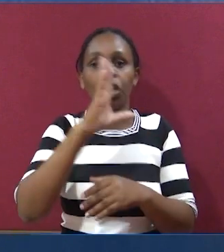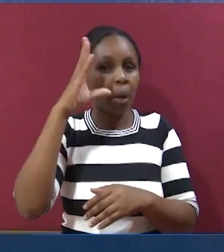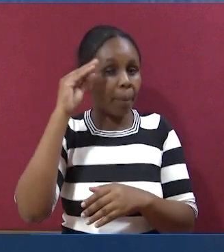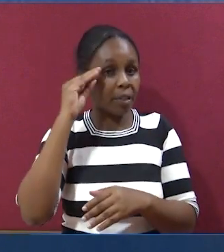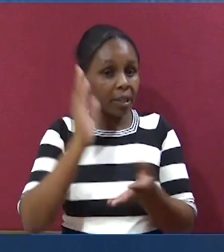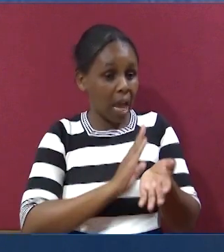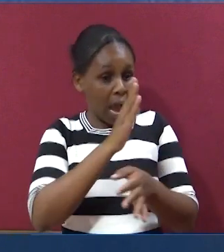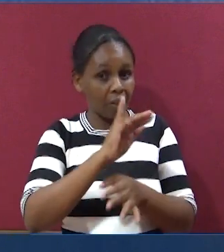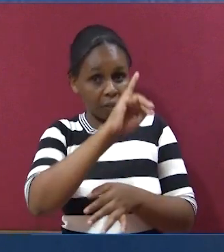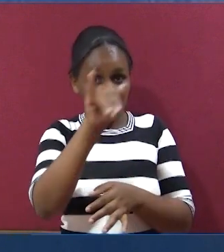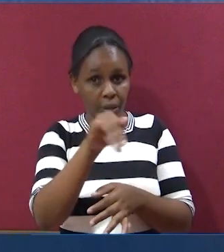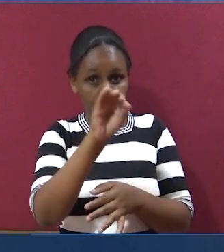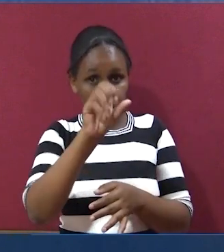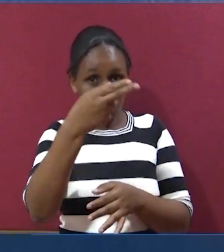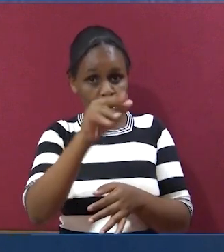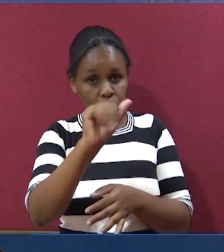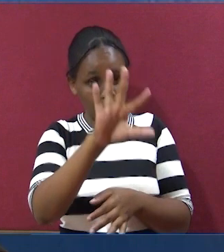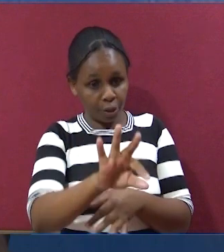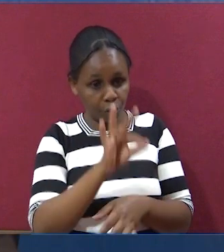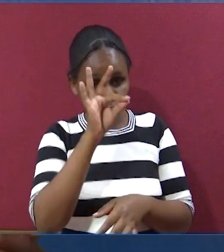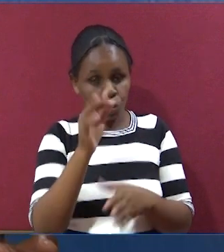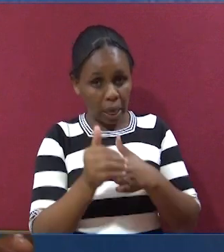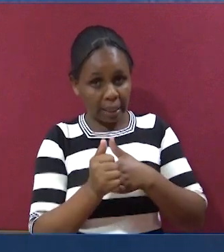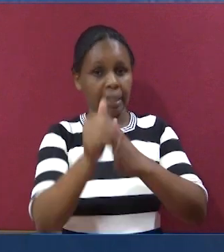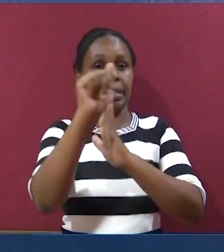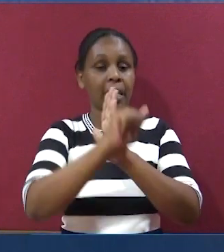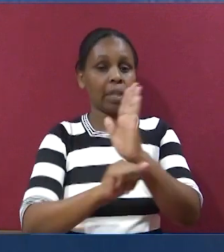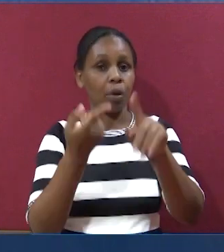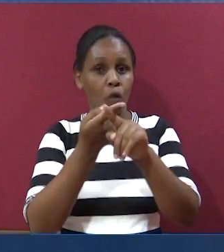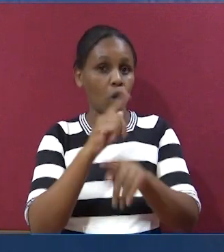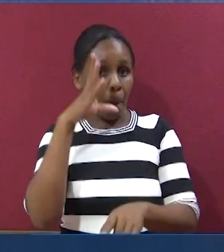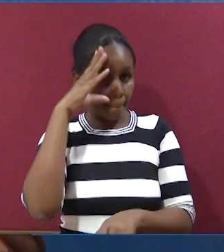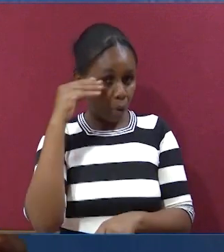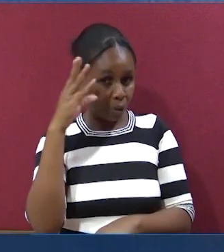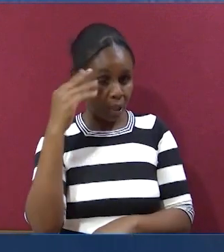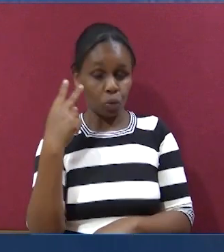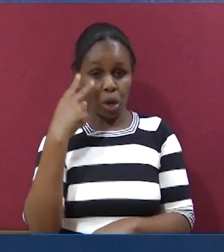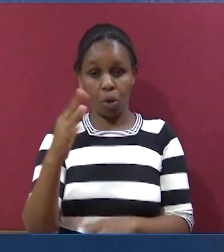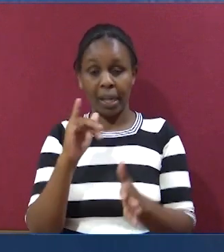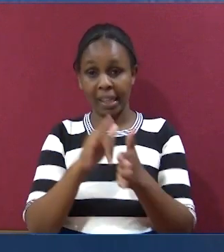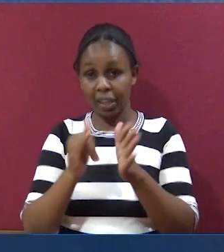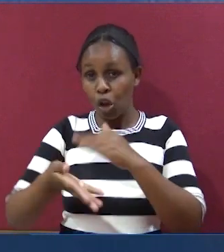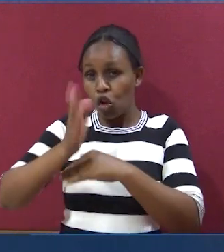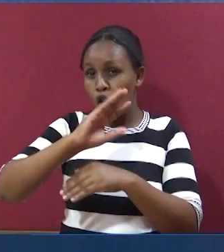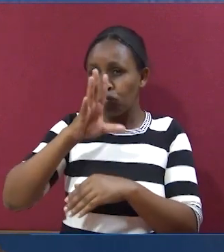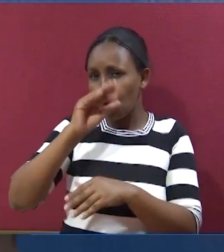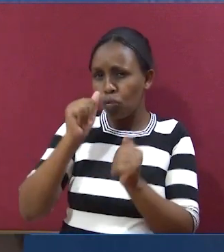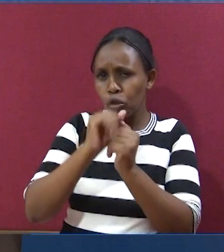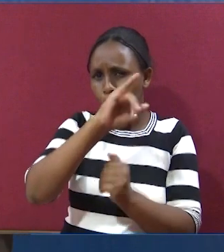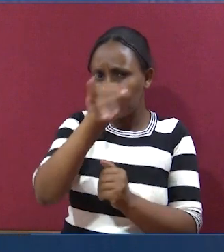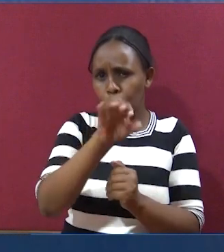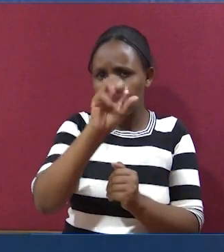Musa baada ya Joshua, kushukulia usukani, ama uongozi, kutoka kwa Musa. Tunaona,